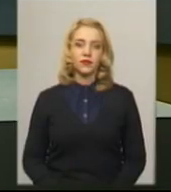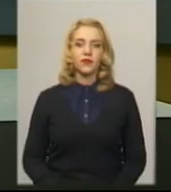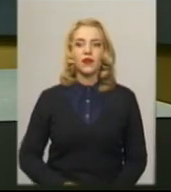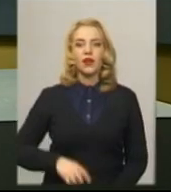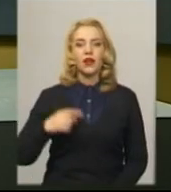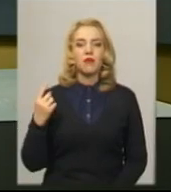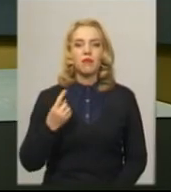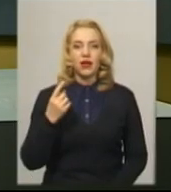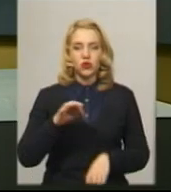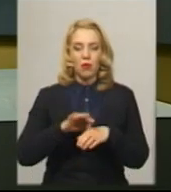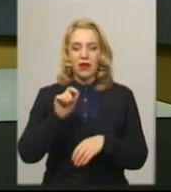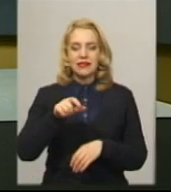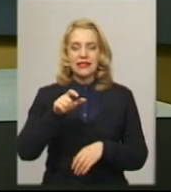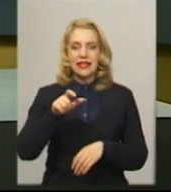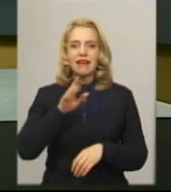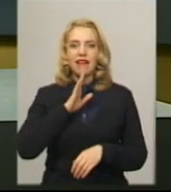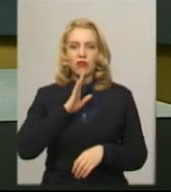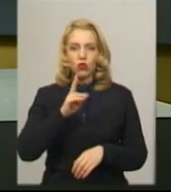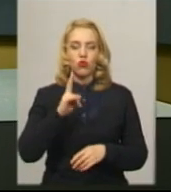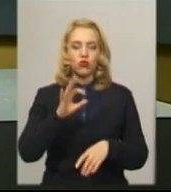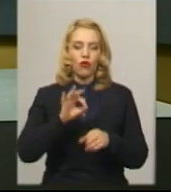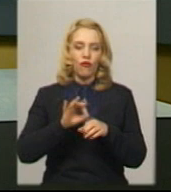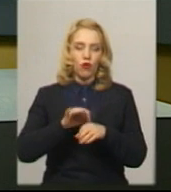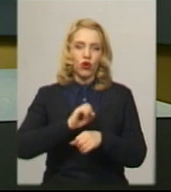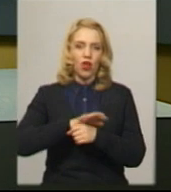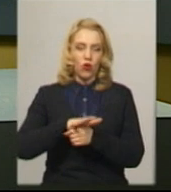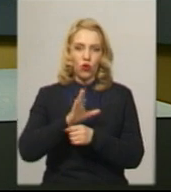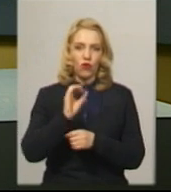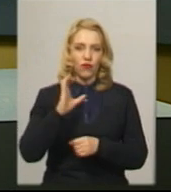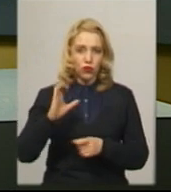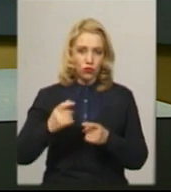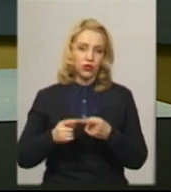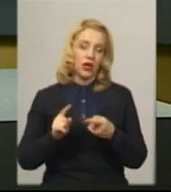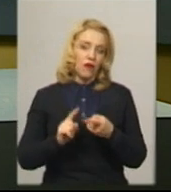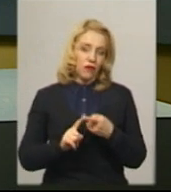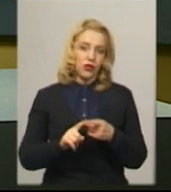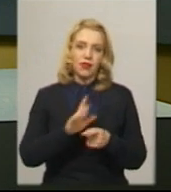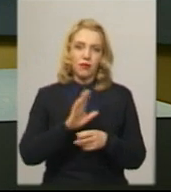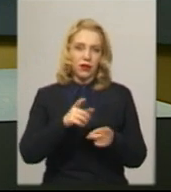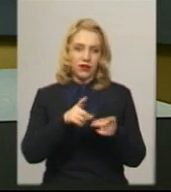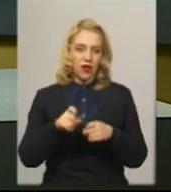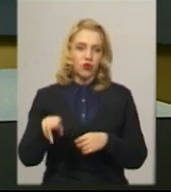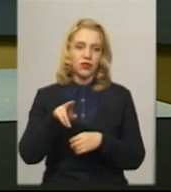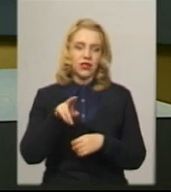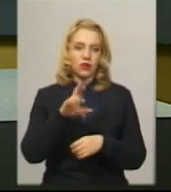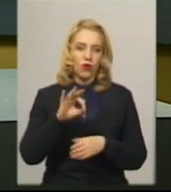Першу пацієнтку, хвору на коронавірус на Хмельниччині, не притягнуть до відповідальності за порушення самоізоляції. Про це розповів голова